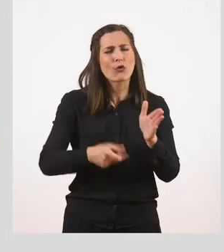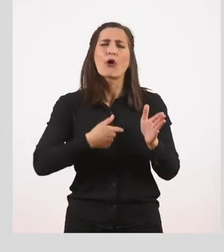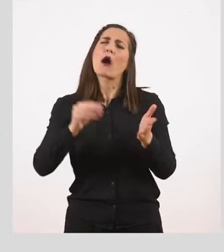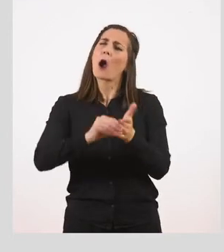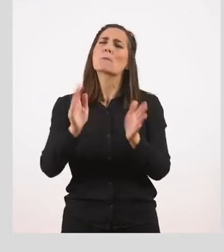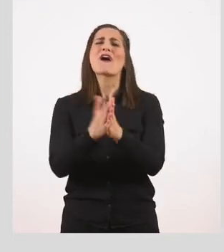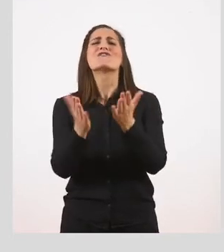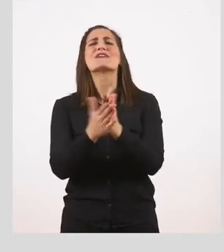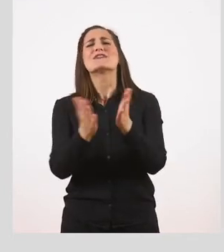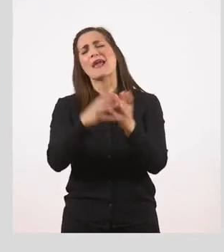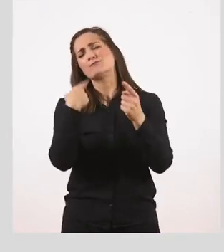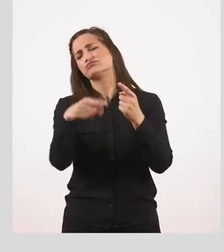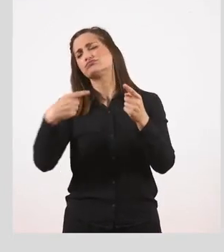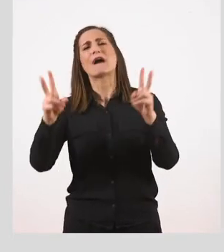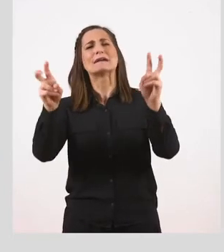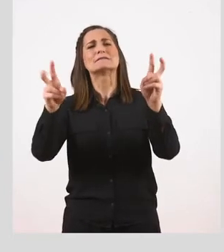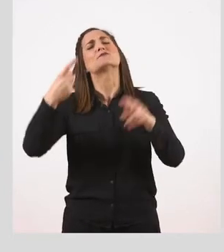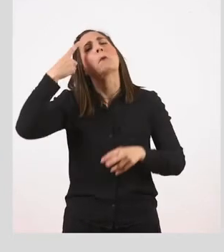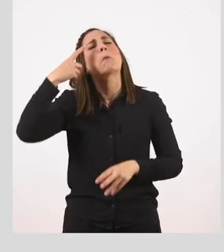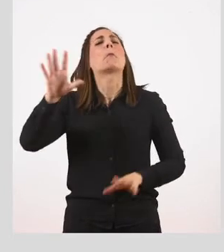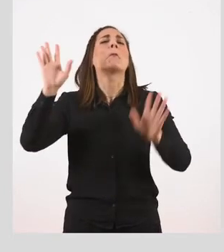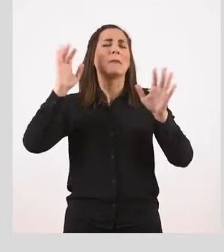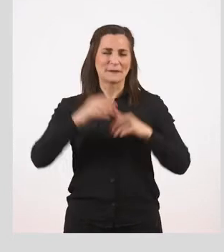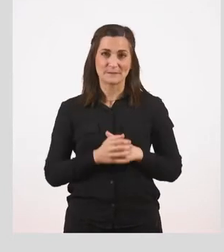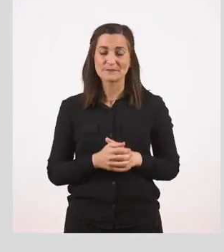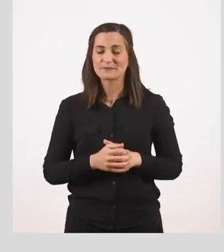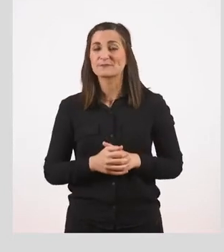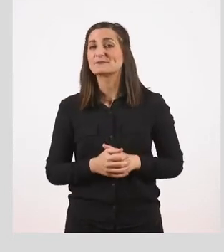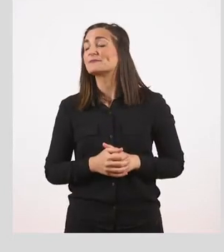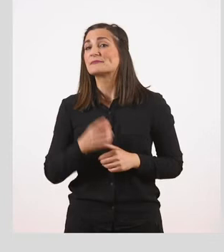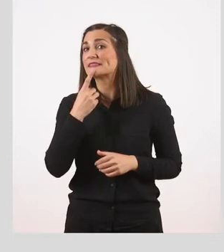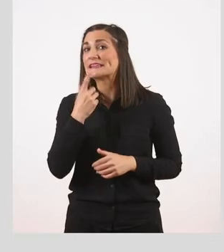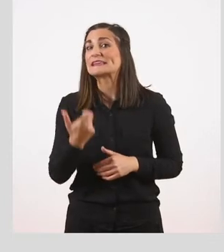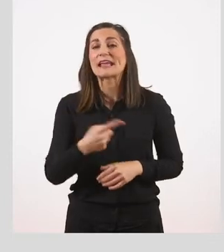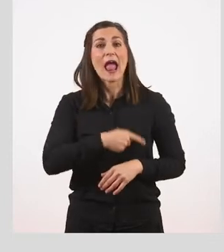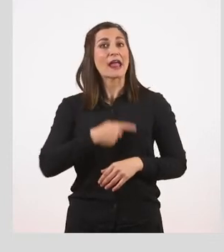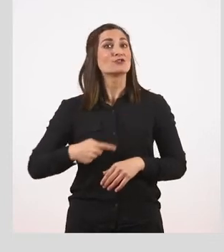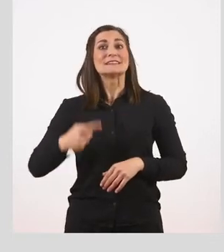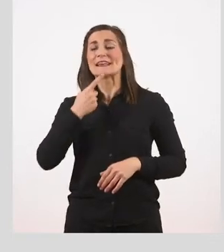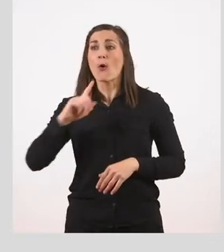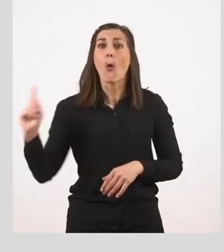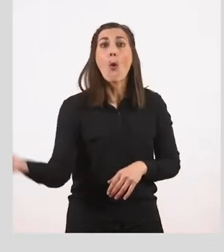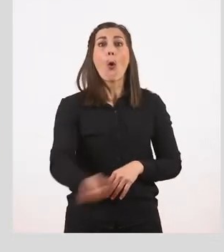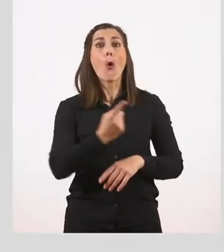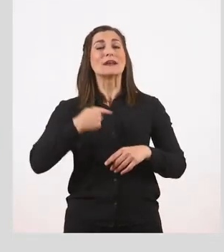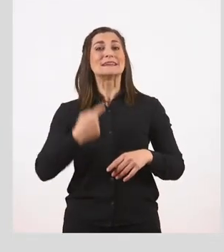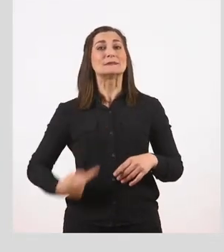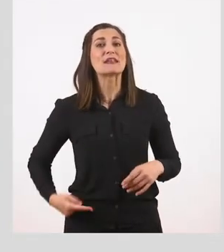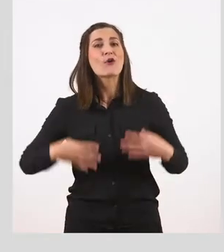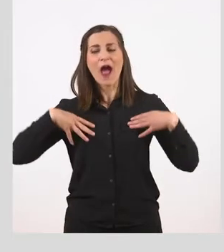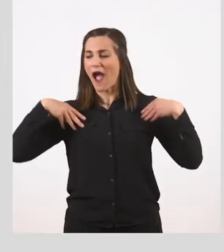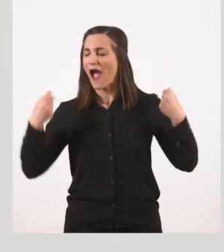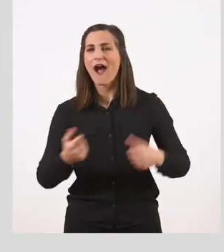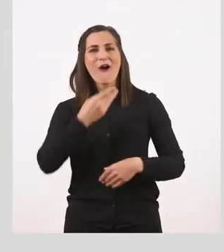που δεν ήξερε τους τίτλους τους. Μας είπε ακόμα πως όλος ο κόσμος έγινε τότε καλός και ευγενικός μαζί του.